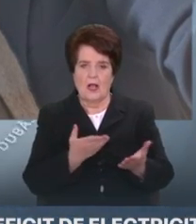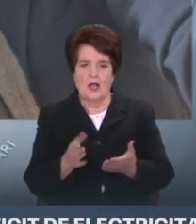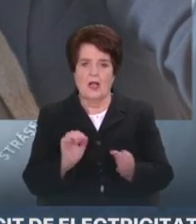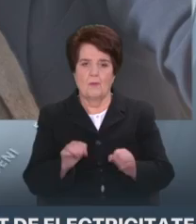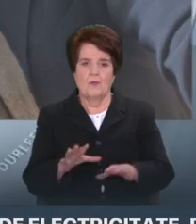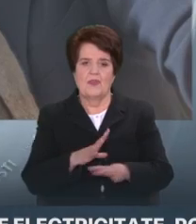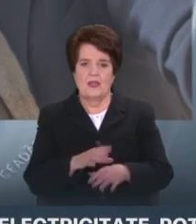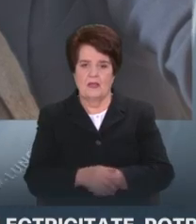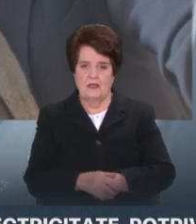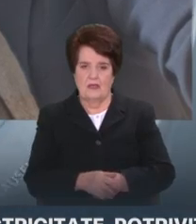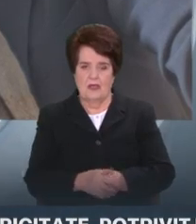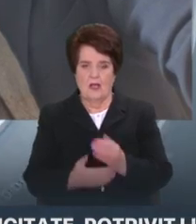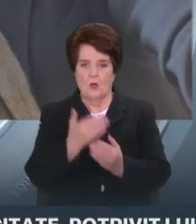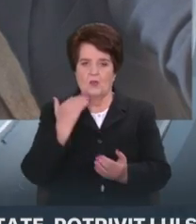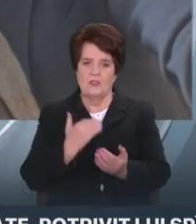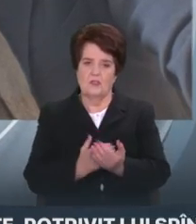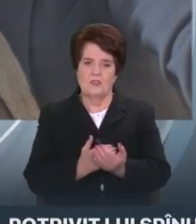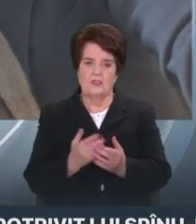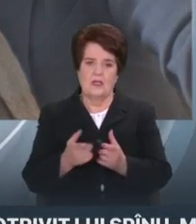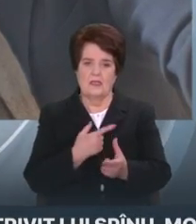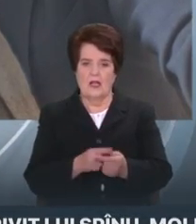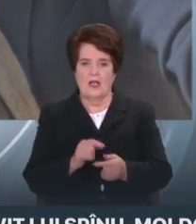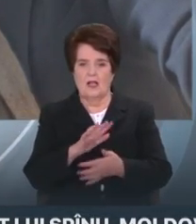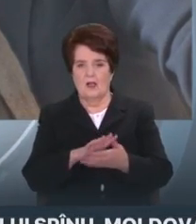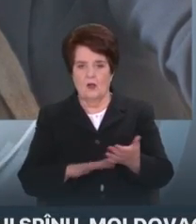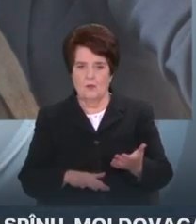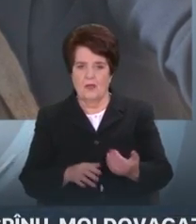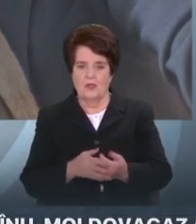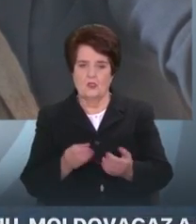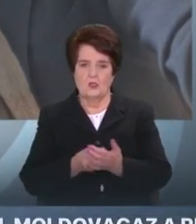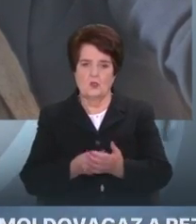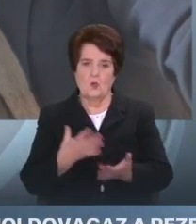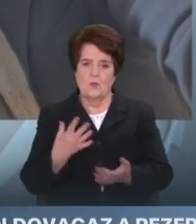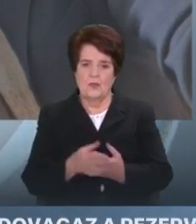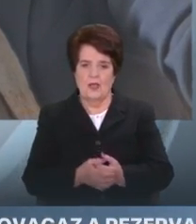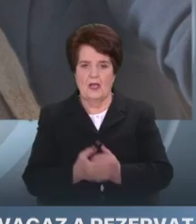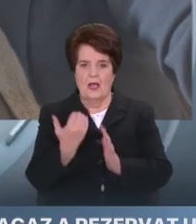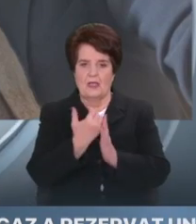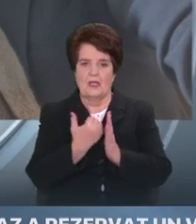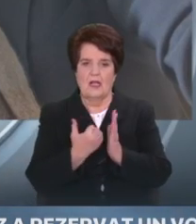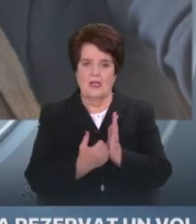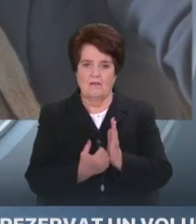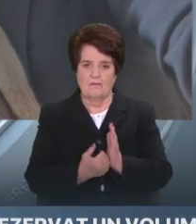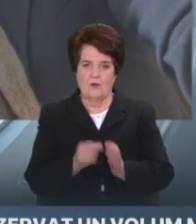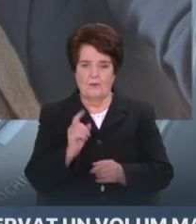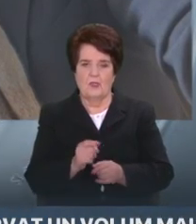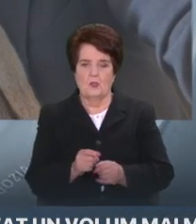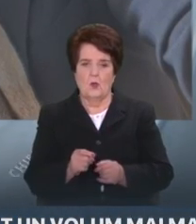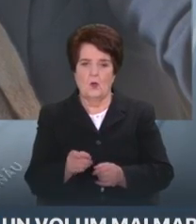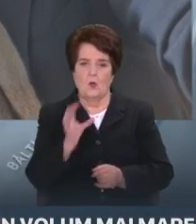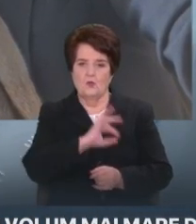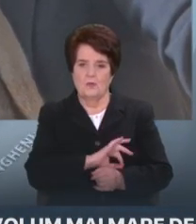consecințele sau dacă ar putea urma și scumpirea tarifului pentru consumatorii finali?